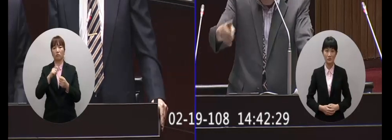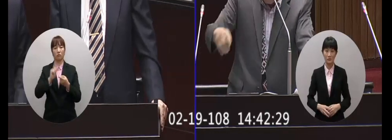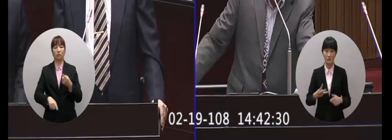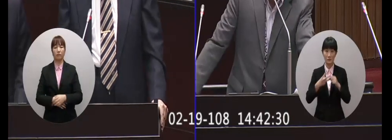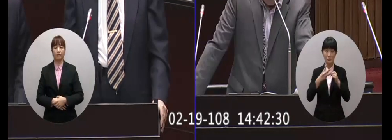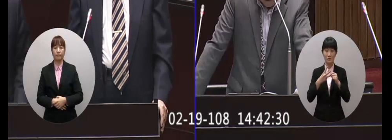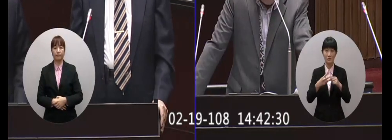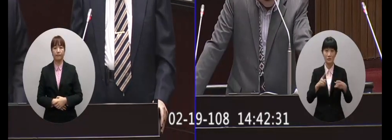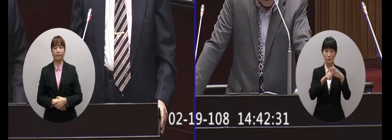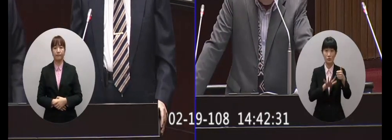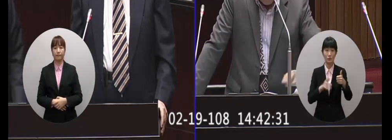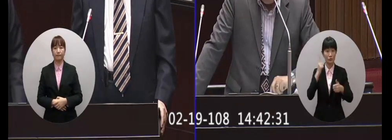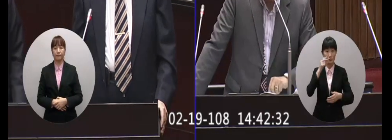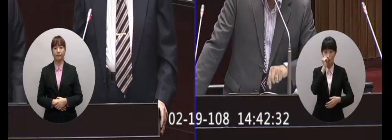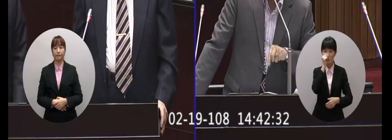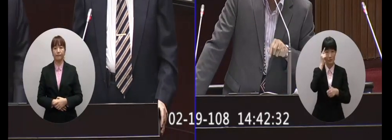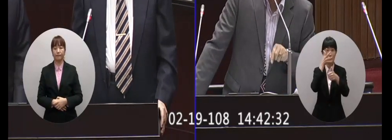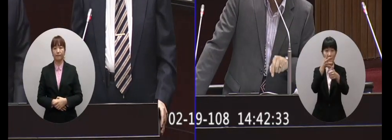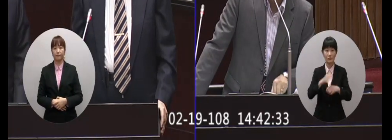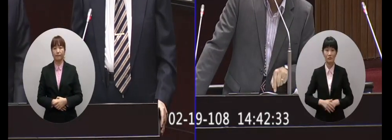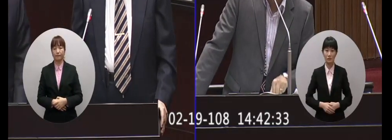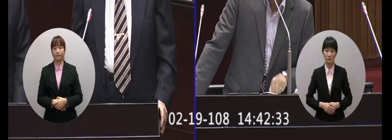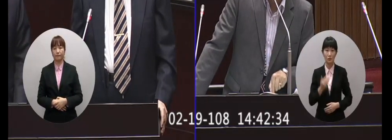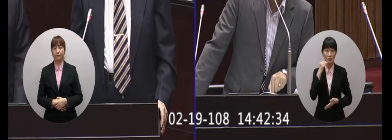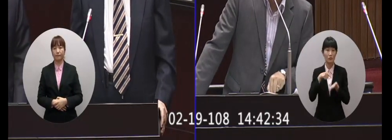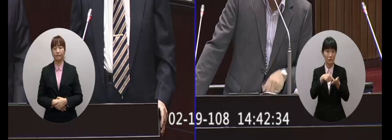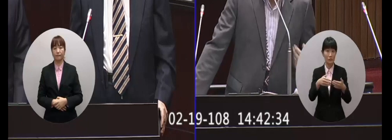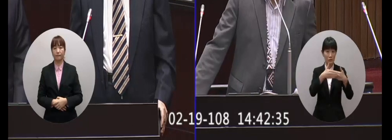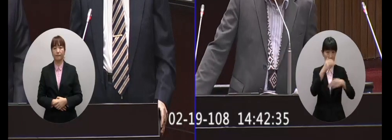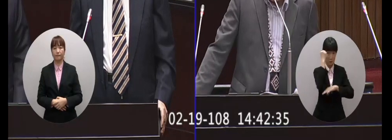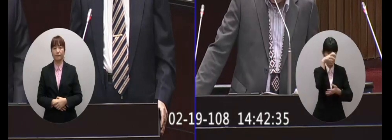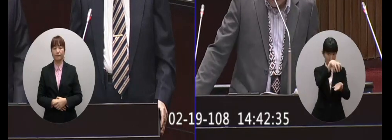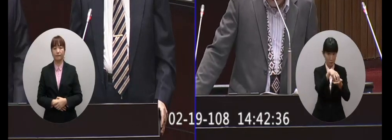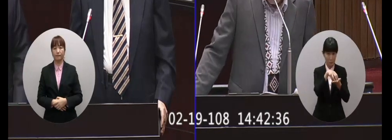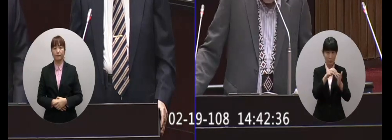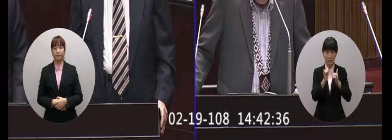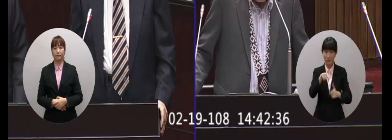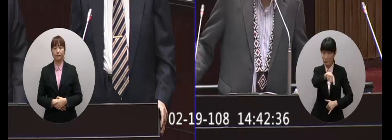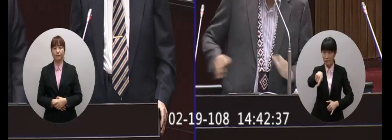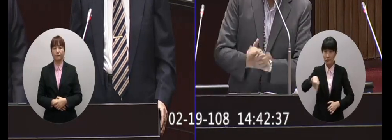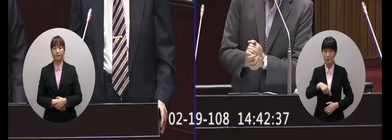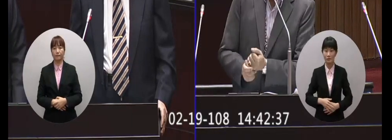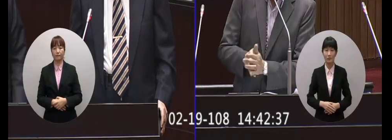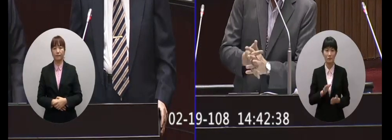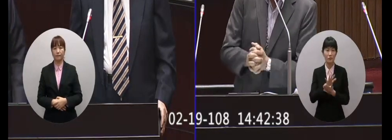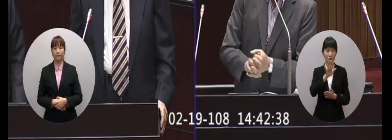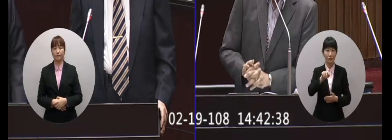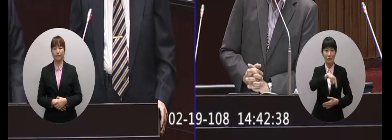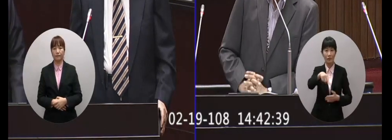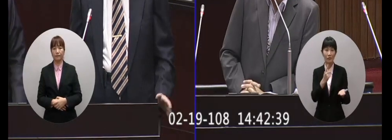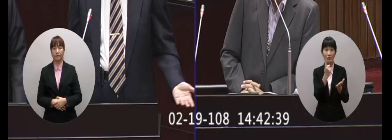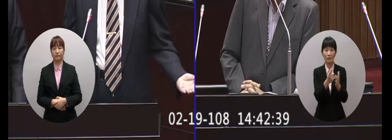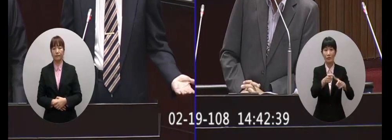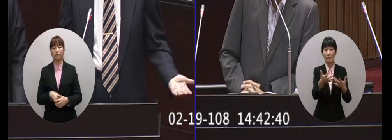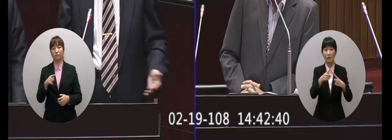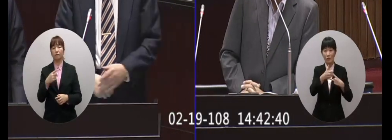啦第三個主委我特別要請教你那個有申請大陸居住證的你將來要限制他的參選公職